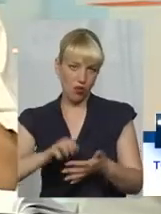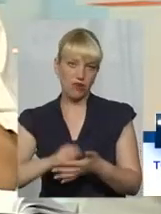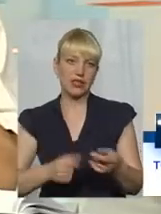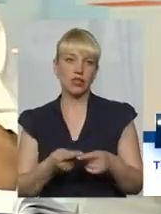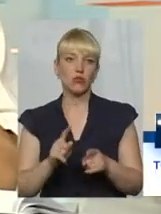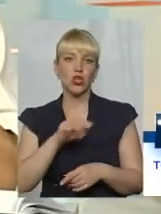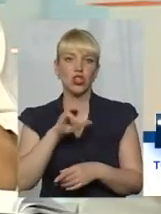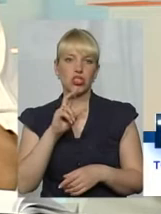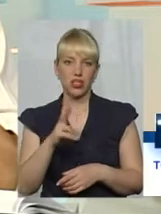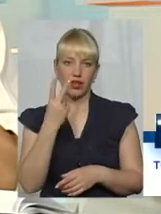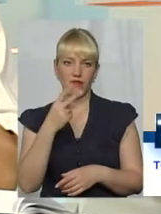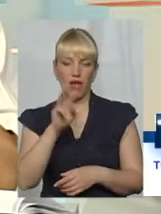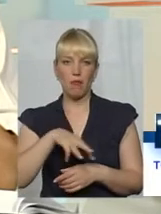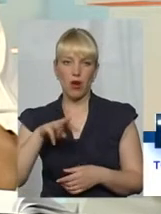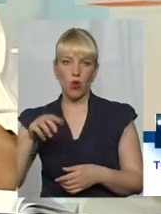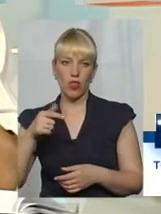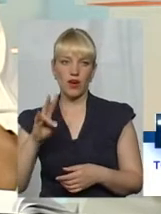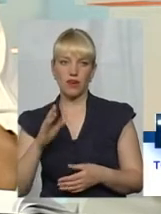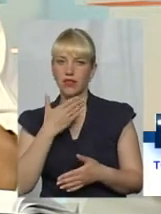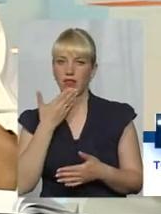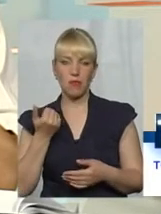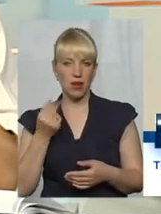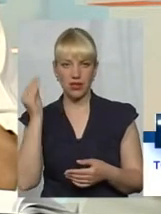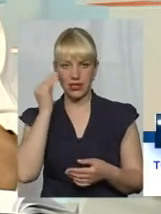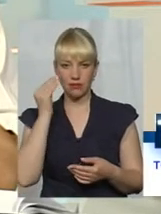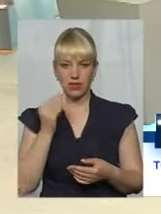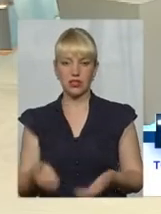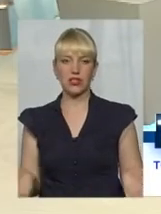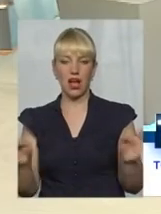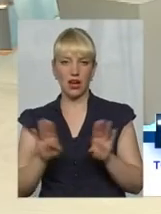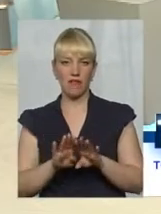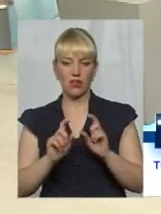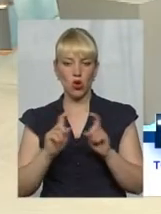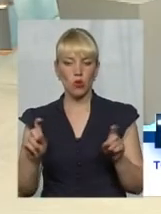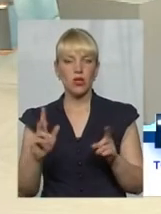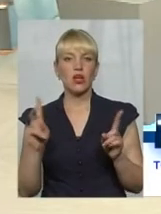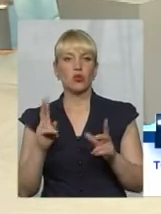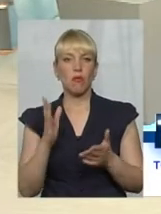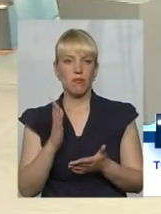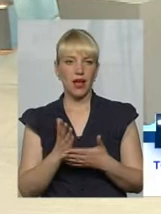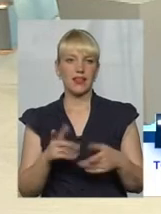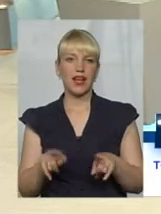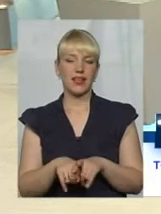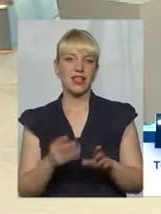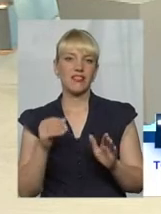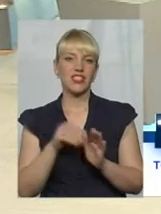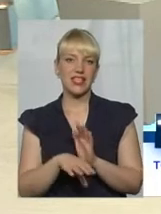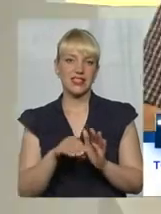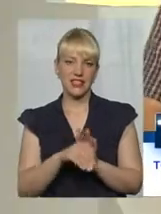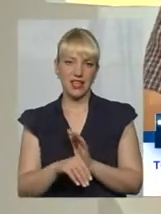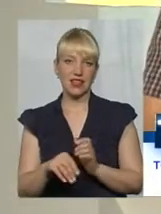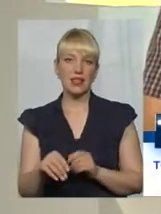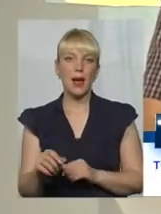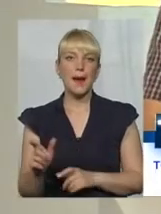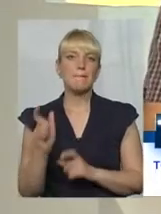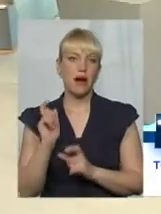жеком 2 мільйона гривень, то немає сенсу закривати компанію, яка має такий інвестиційний багаж. Я зрозумів. В нас ще один дзвіночок.